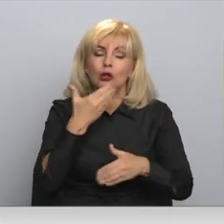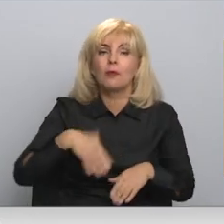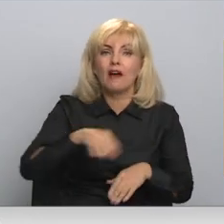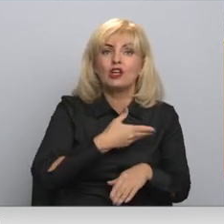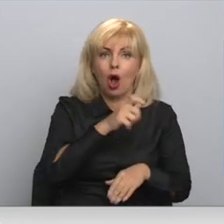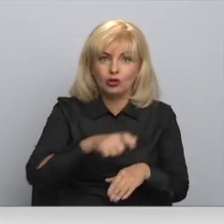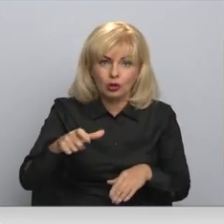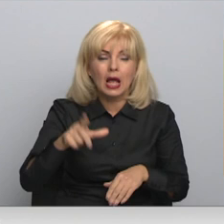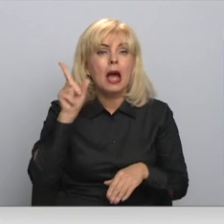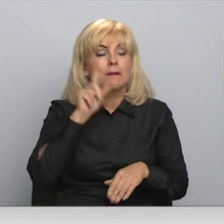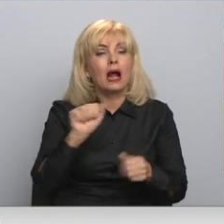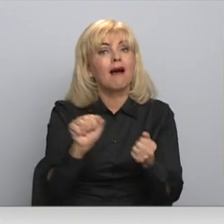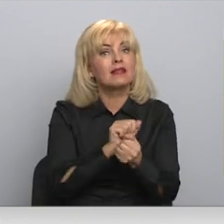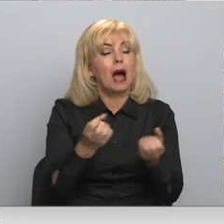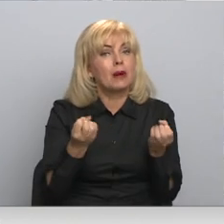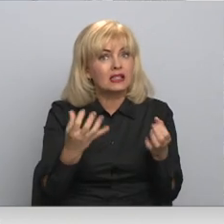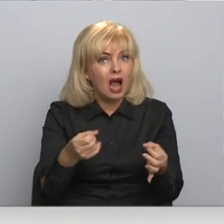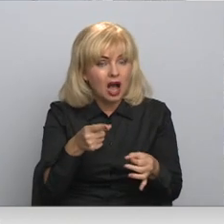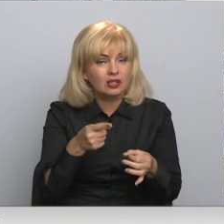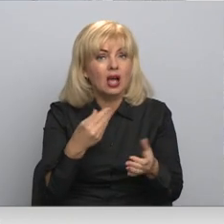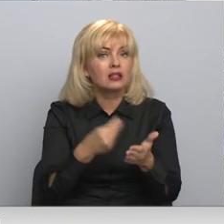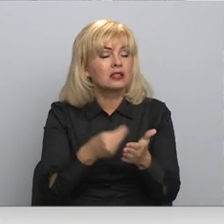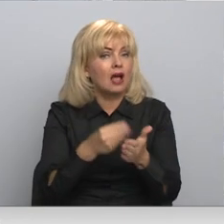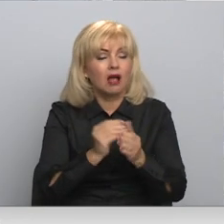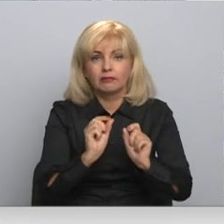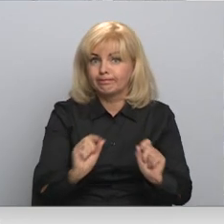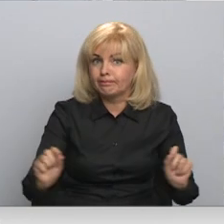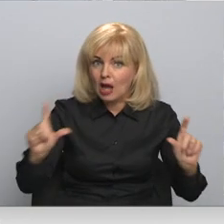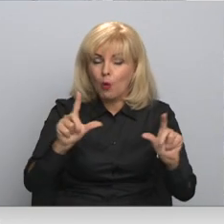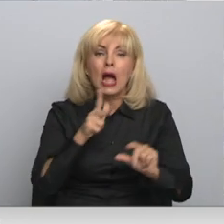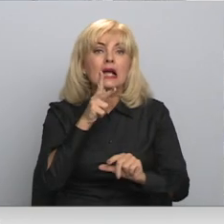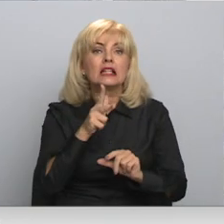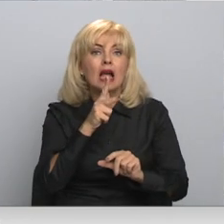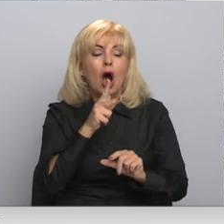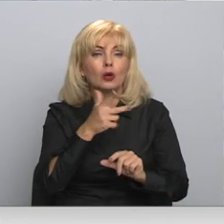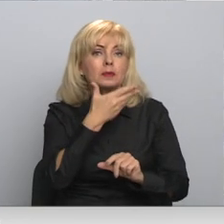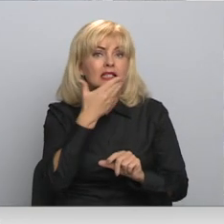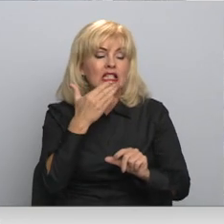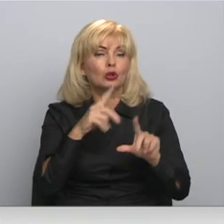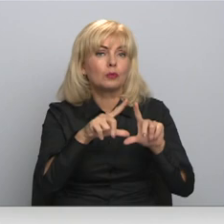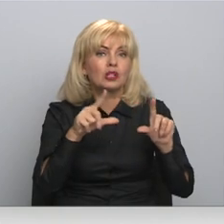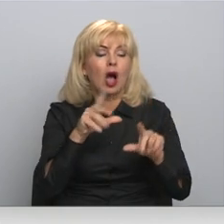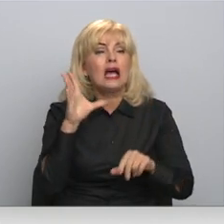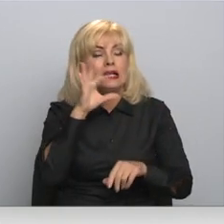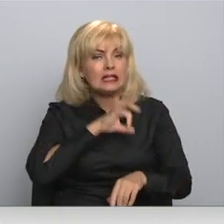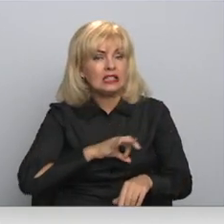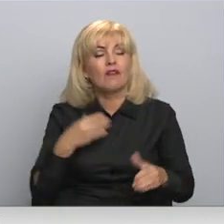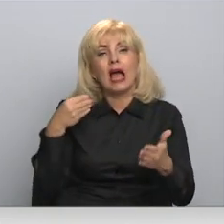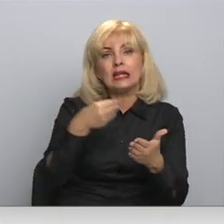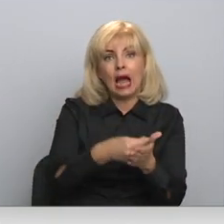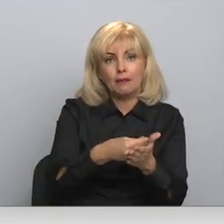vienkurināt arī ar dabas gāzi. Tās cenas pamatīgi pieaugušas, taču Daugavpils siltumtīkliem izdevies to iepirkt tā, lai